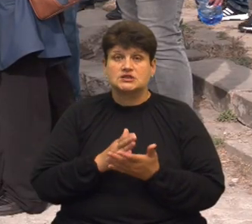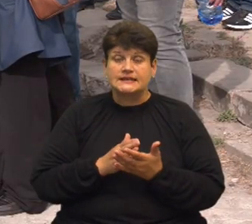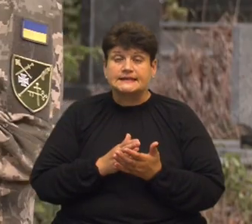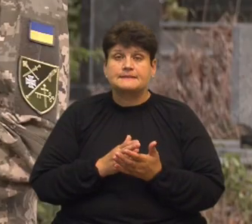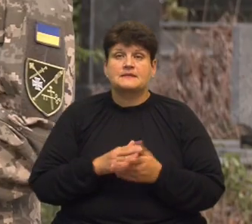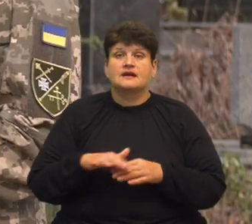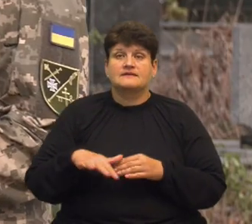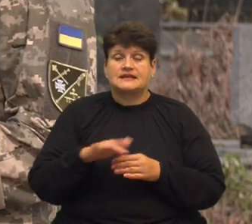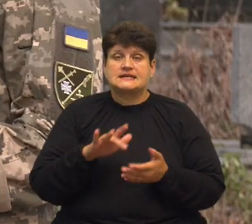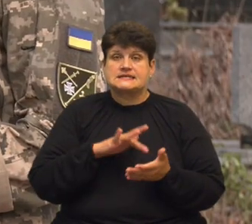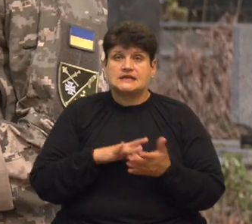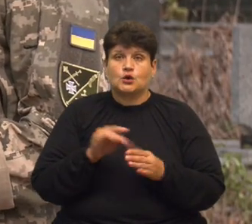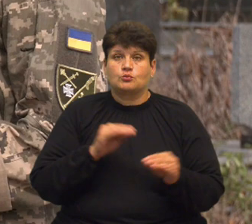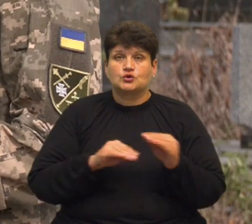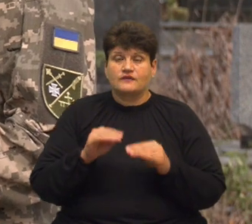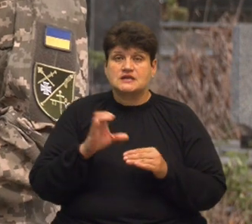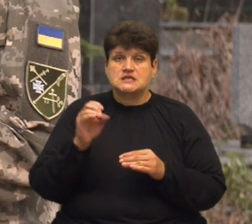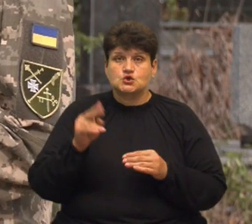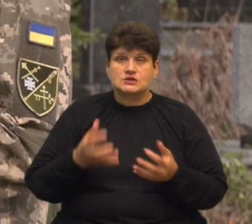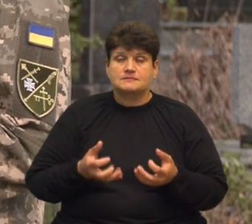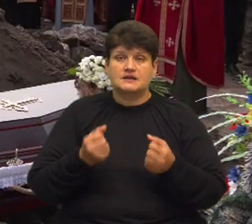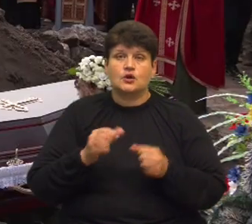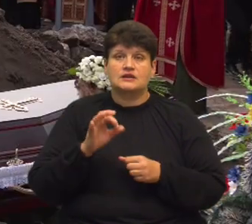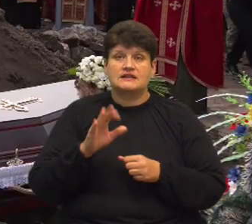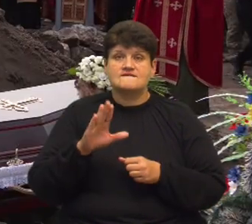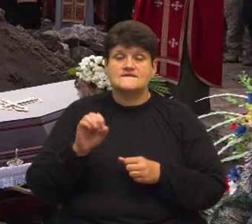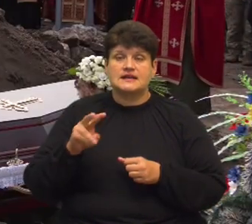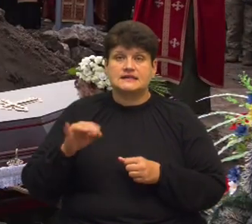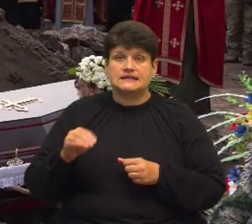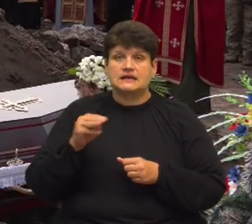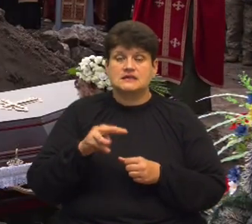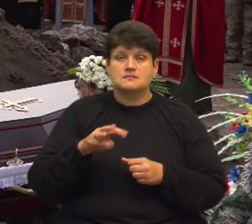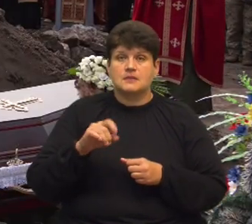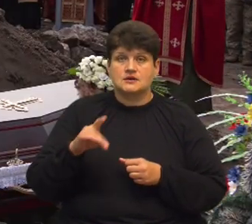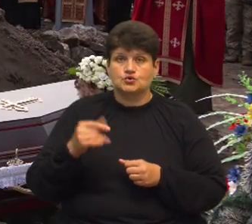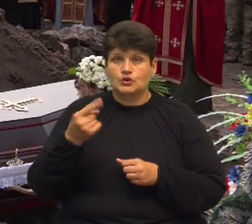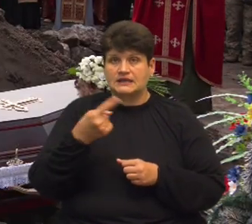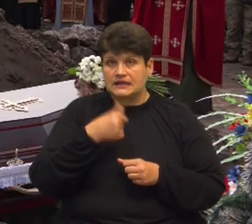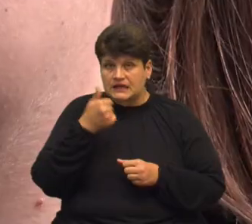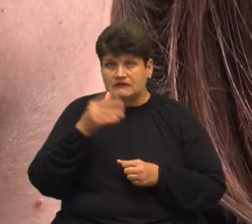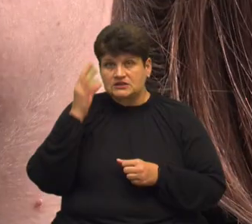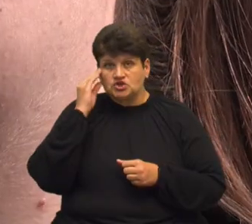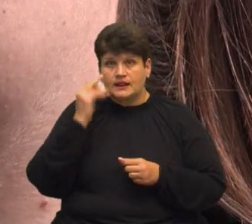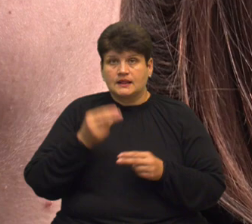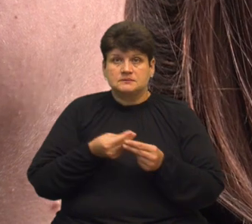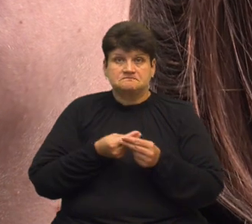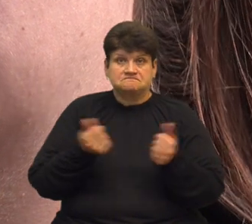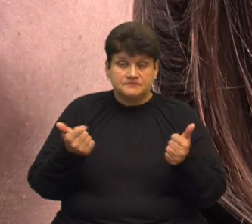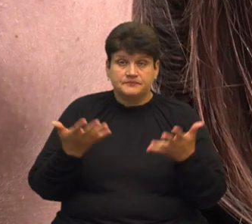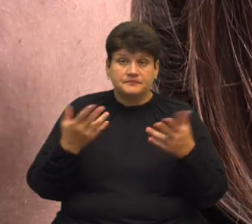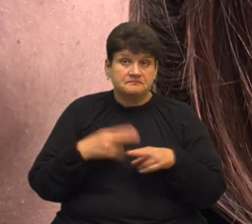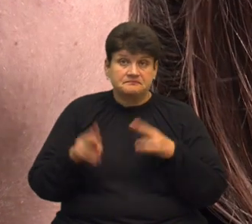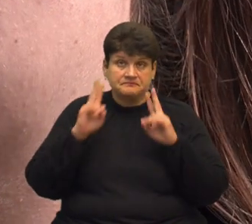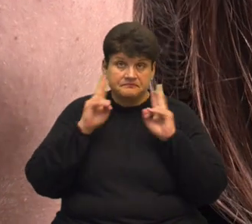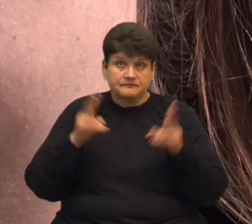терцентру комплектування та соціальної підтримки Олени Величанської, Тарас Мазур рік вважався безвісти зниклим. Попрощатися із загиблим